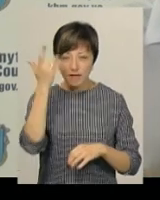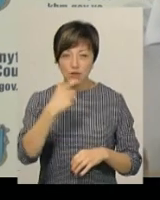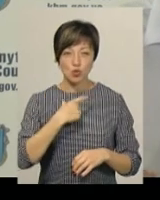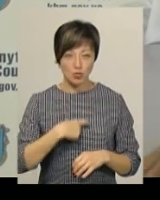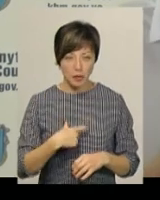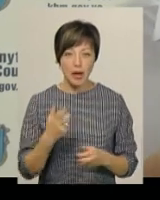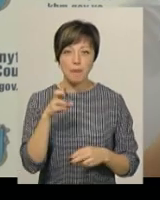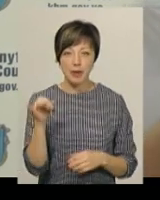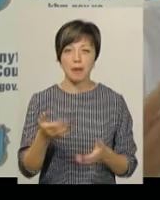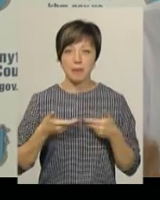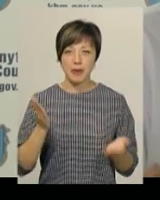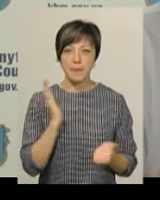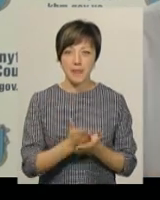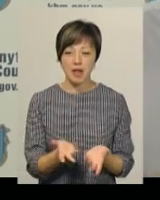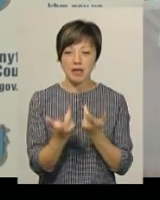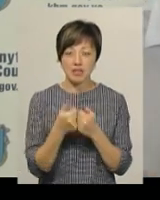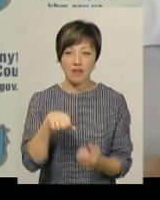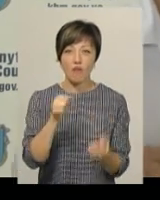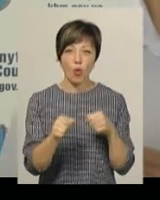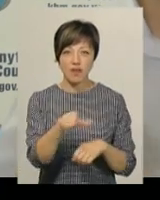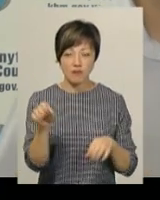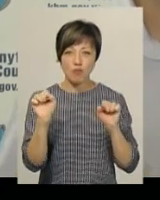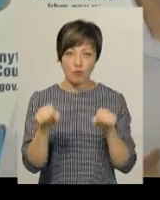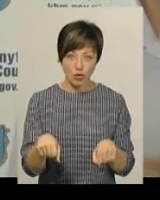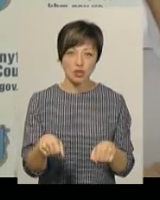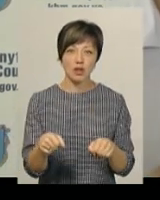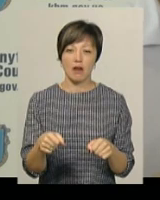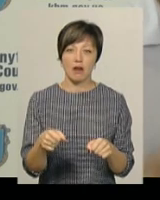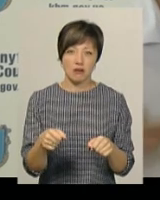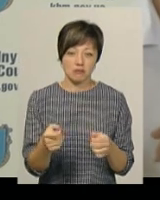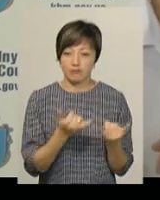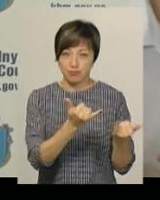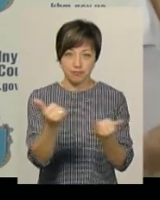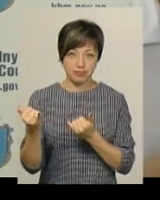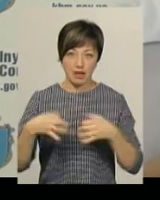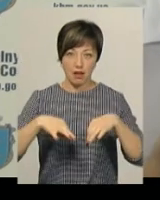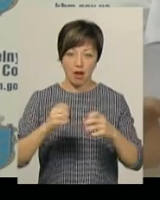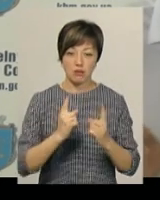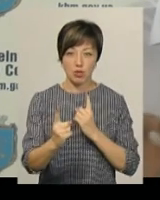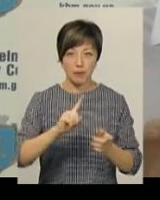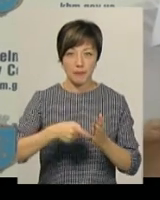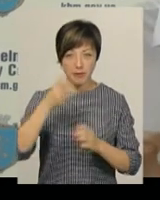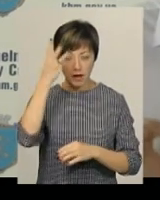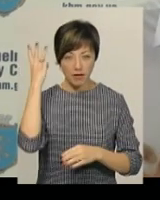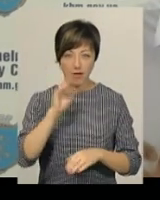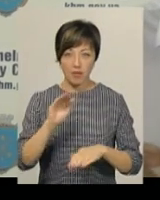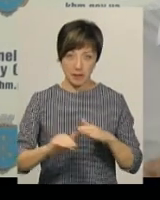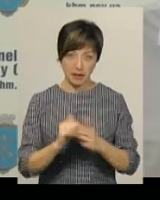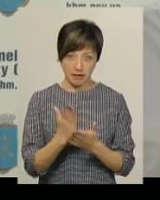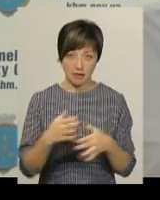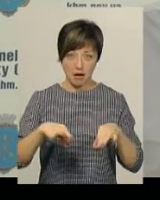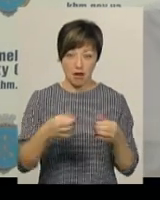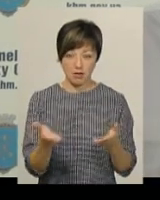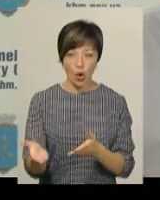собі, якби ми мали таку кількість водіїв, якби можна було закрити транспортну мережу Хмельницького, під яку зараз фактично є транспорт.